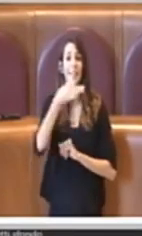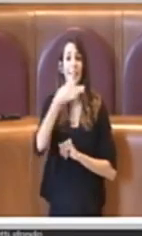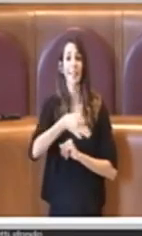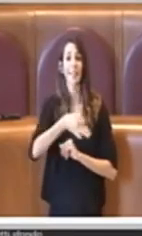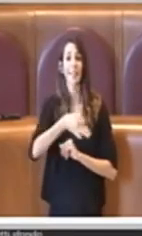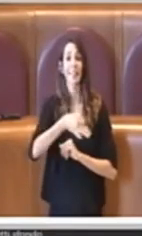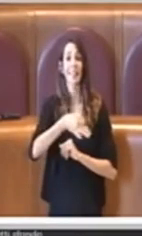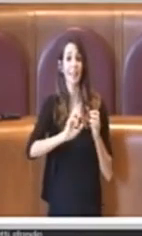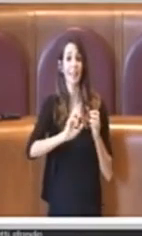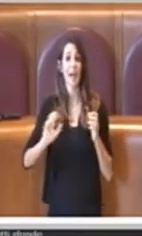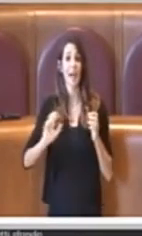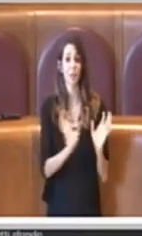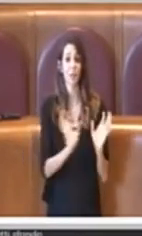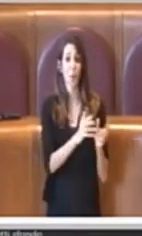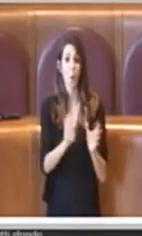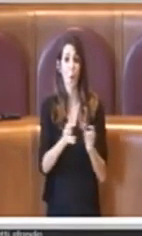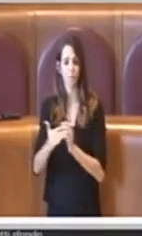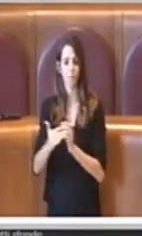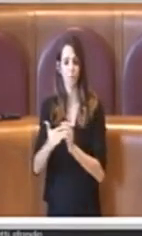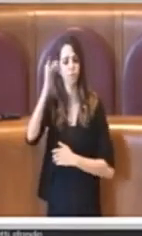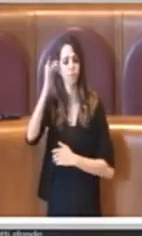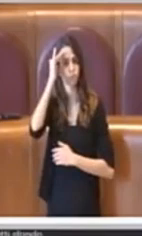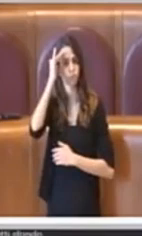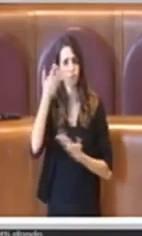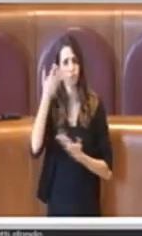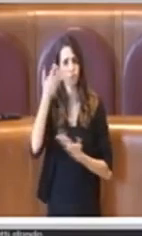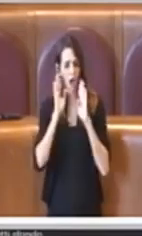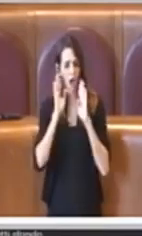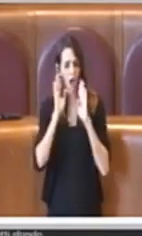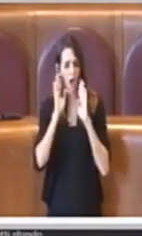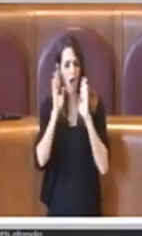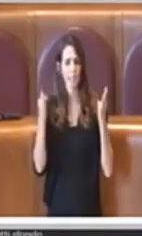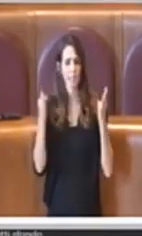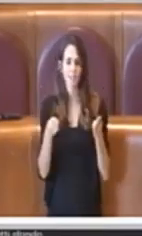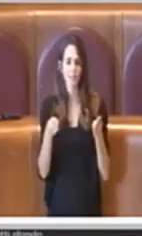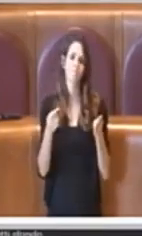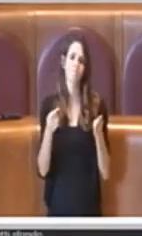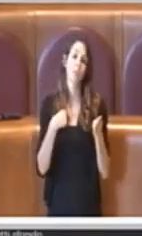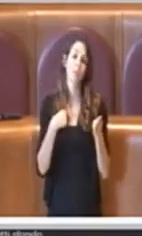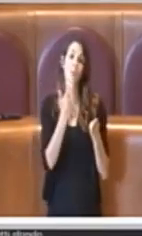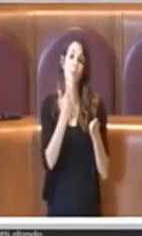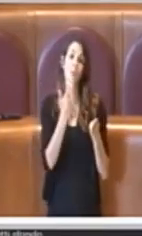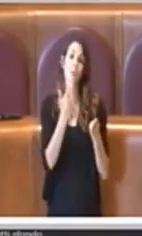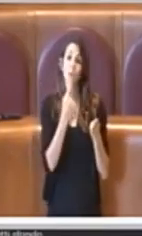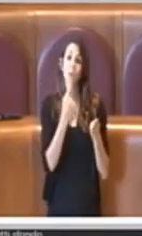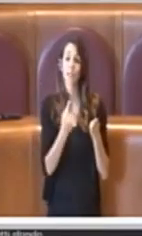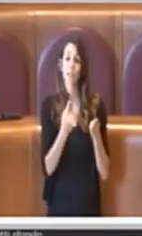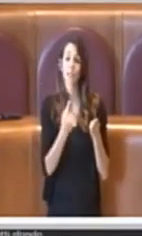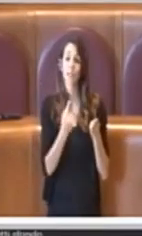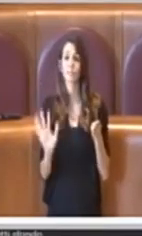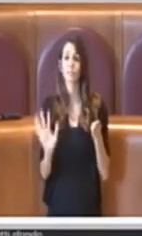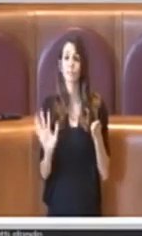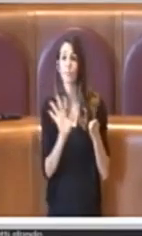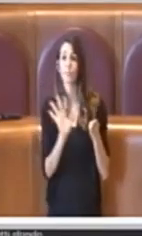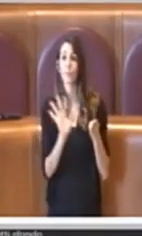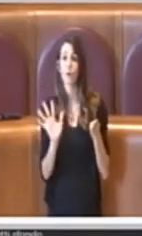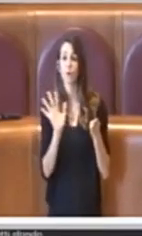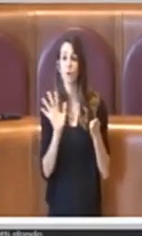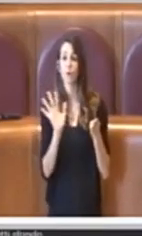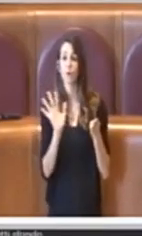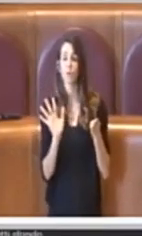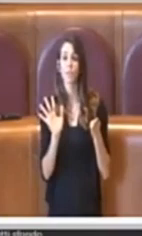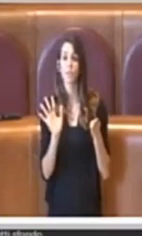vari gruppi e mi permetta di dire che probabilmente nonostante tutte